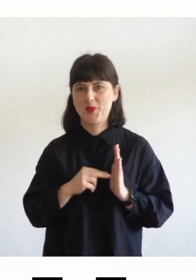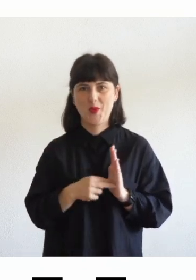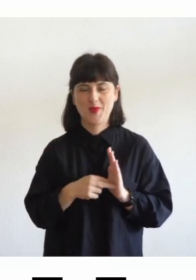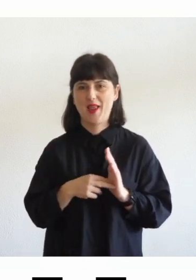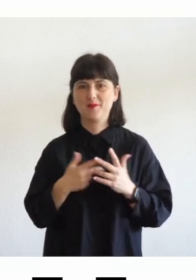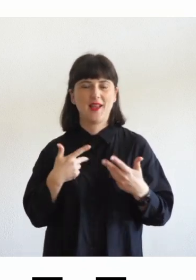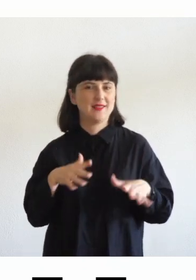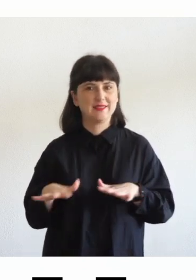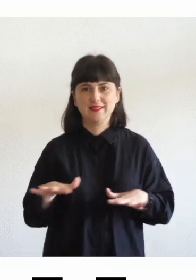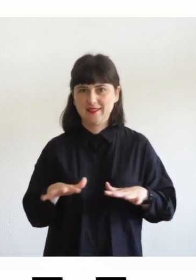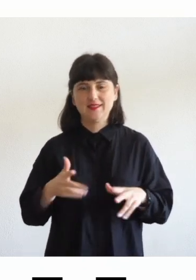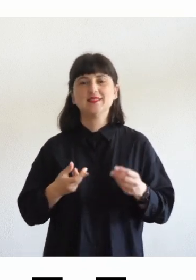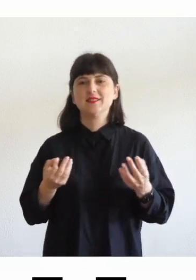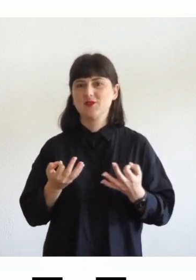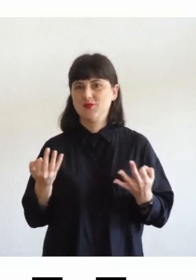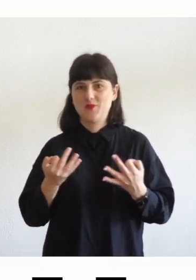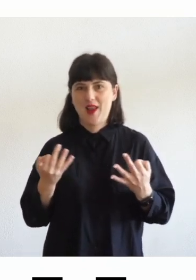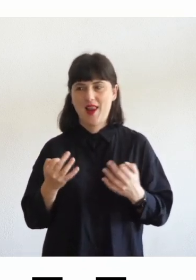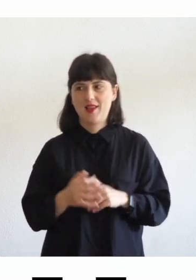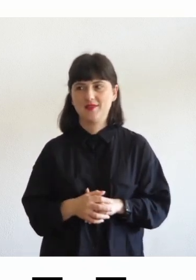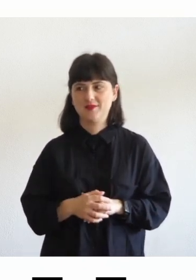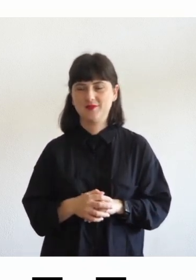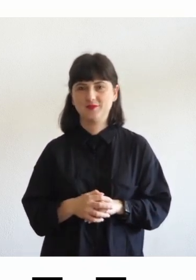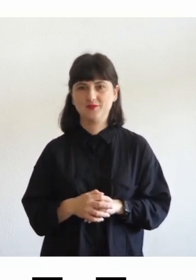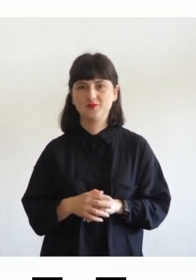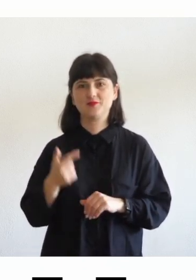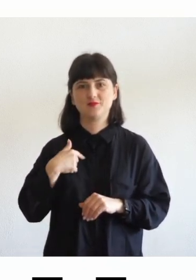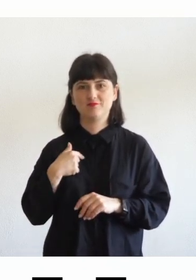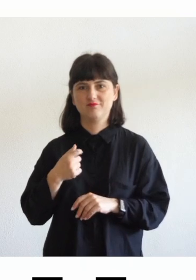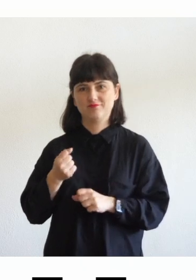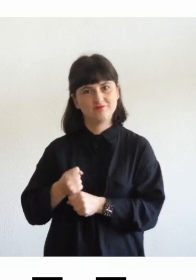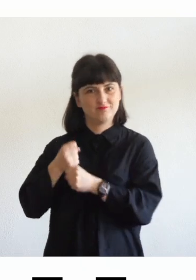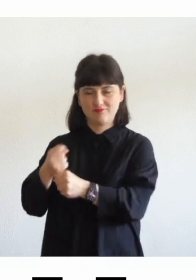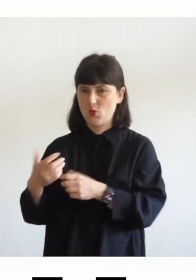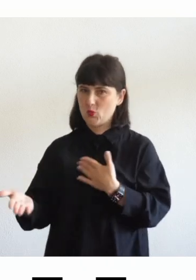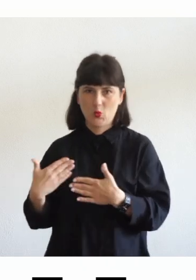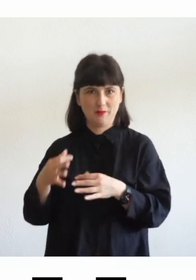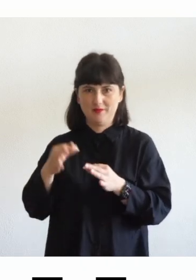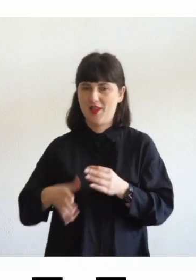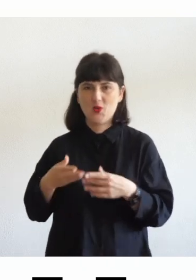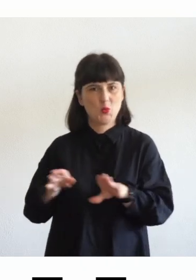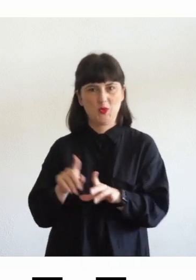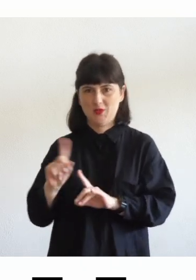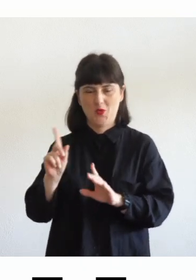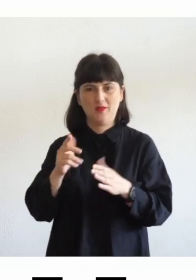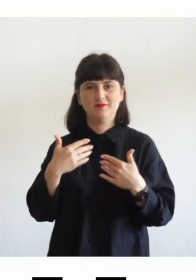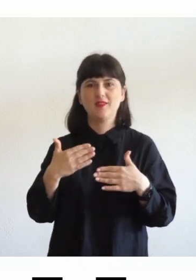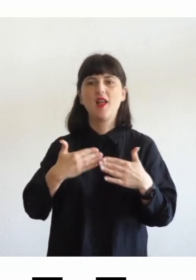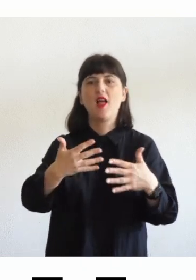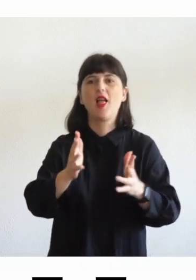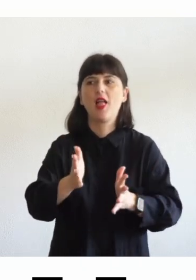logistico diciamo ti lasciamo il posto senza neanche chiudere i discorsi aperti